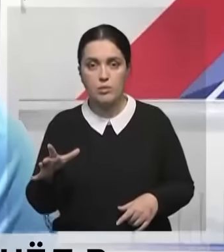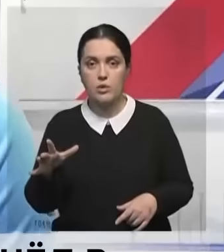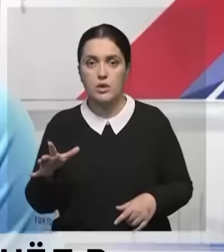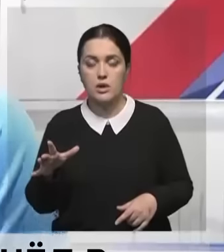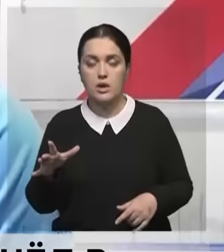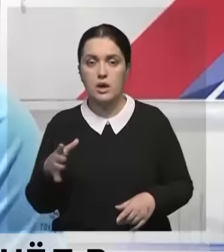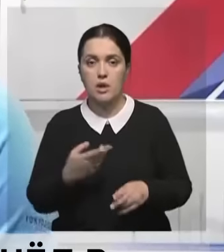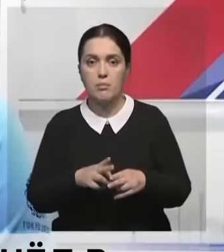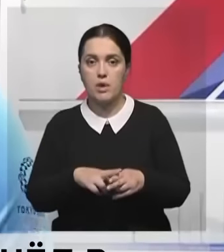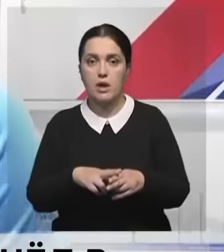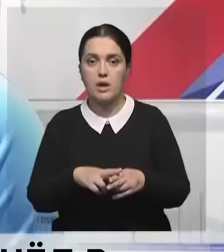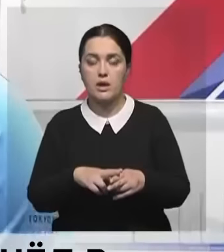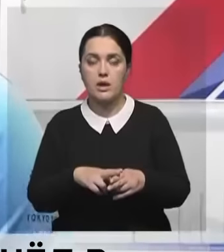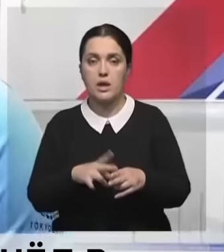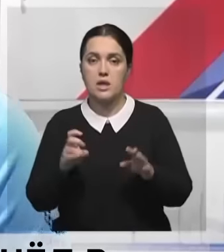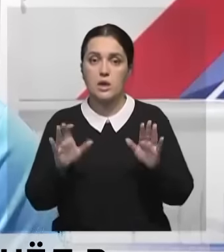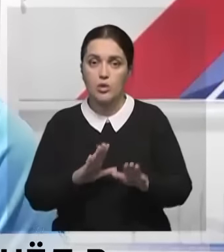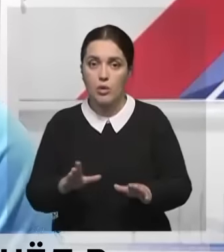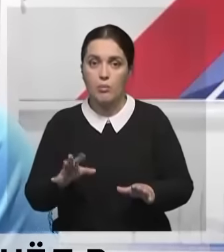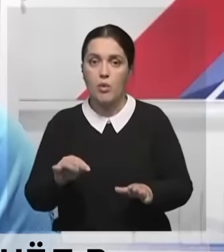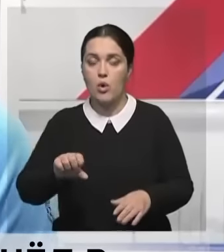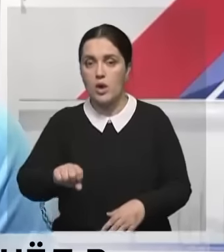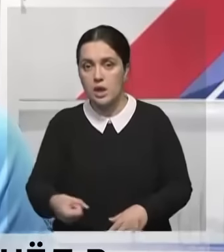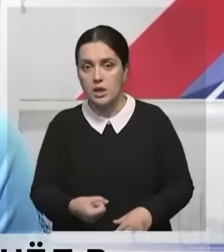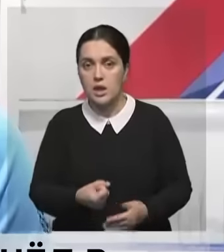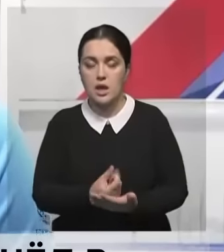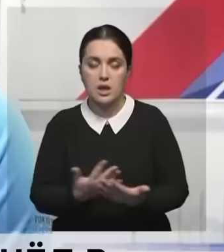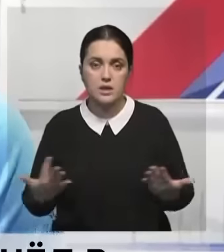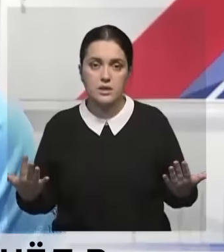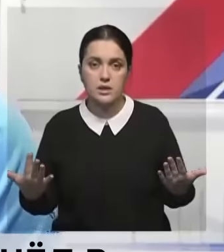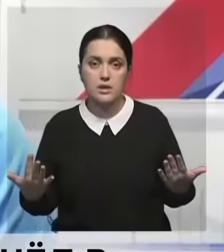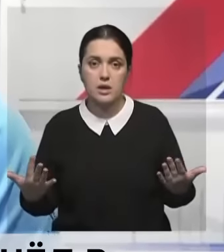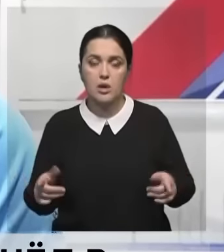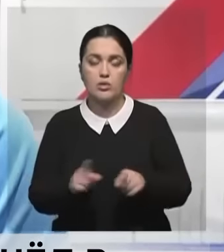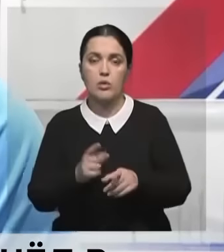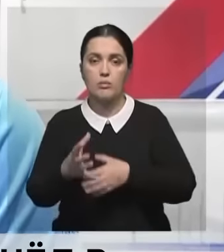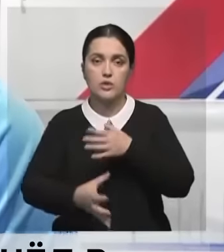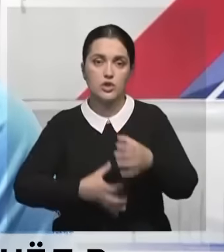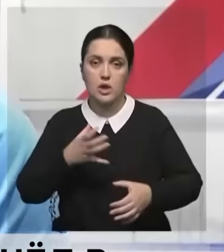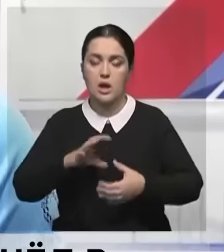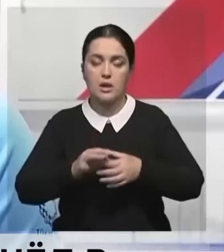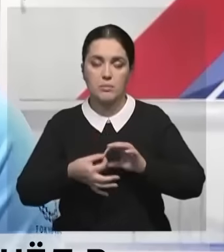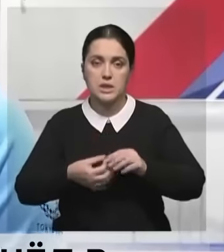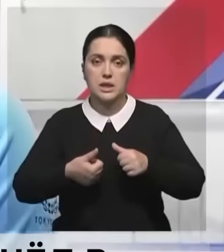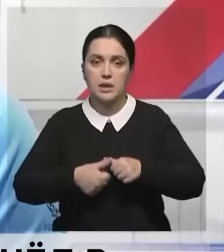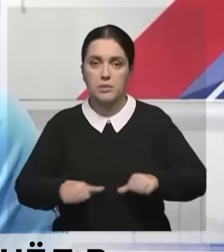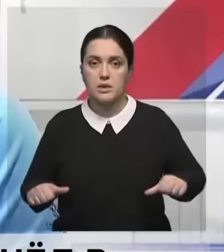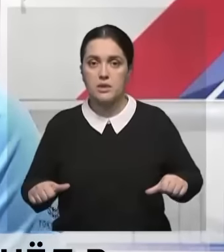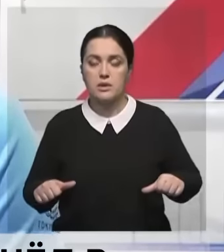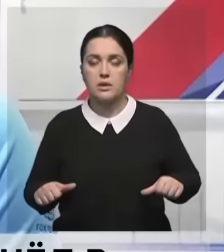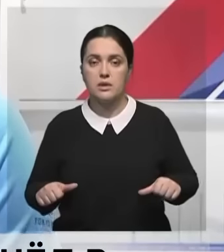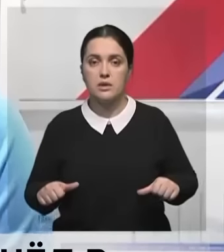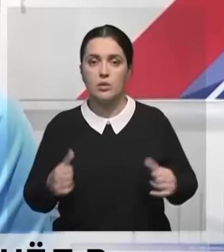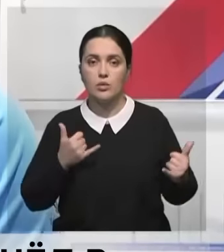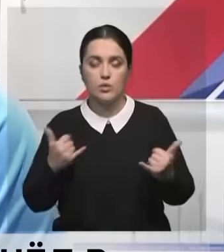интерактивные соревнования, они проводятся не только по хоккею, но другим видам спорта. Также Международный Олимпийский комитет сейчас